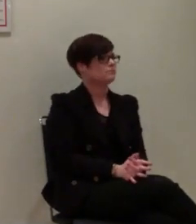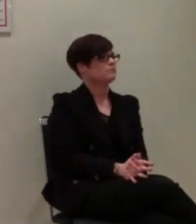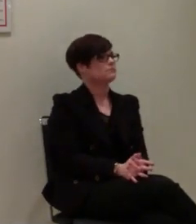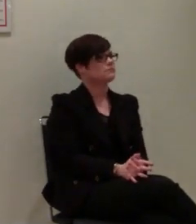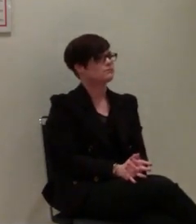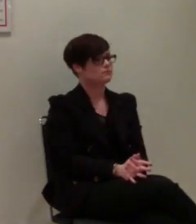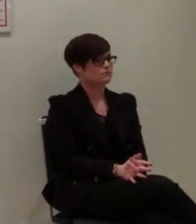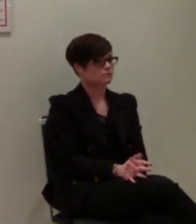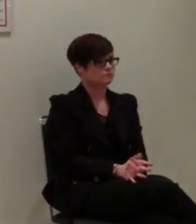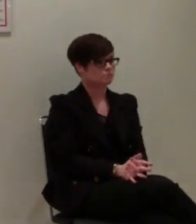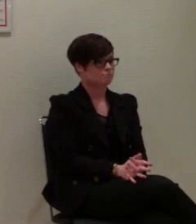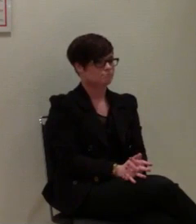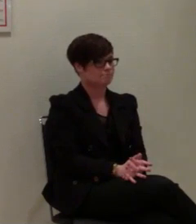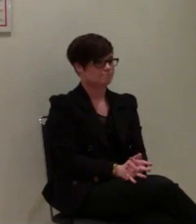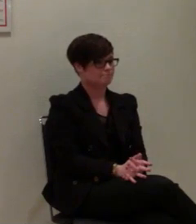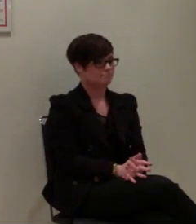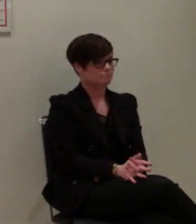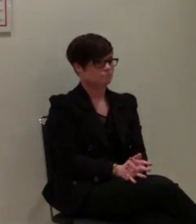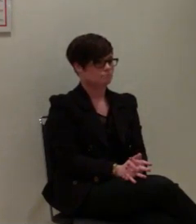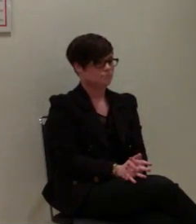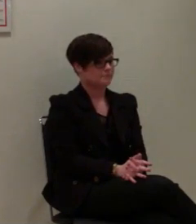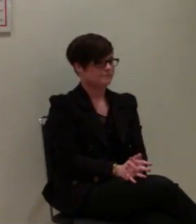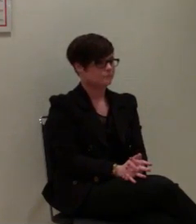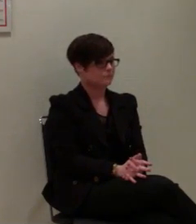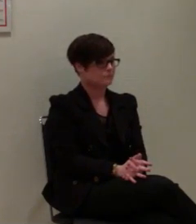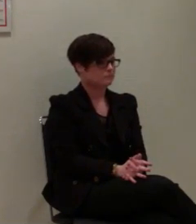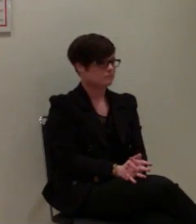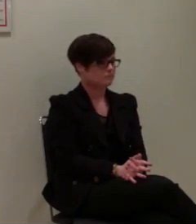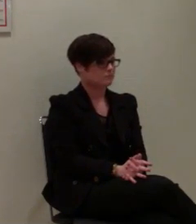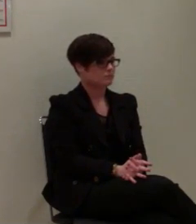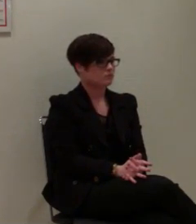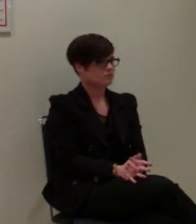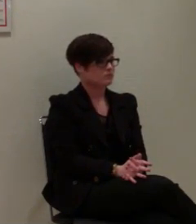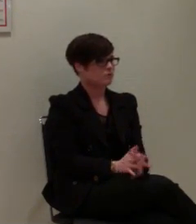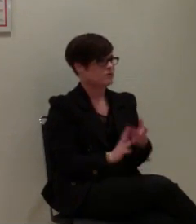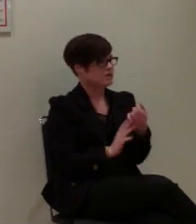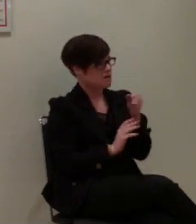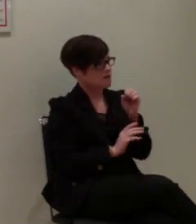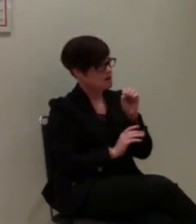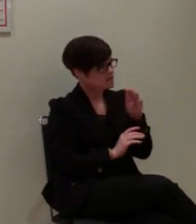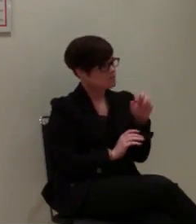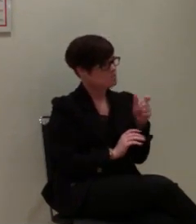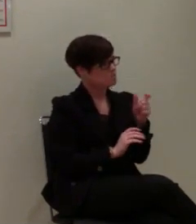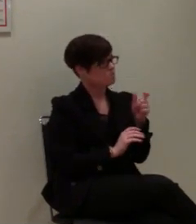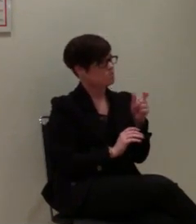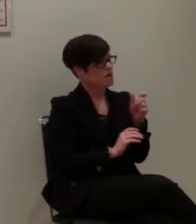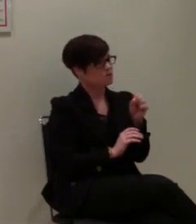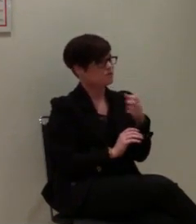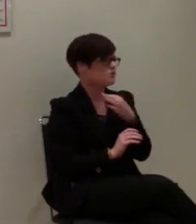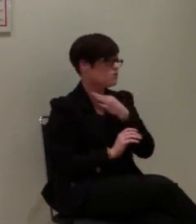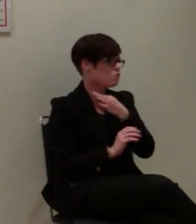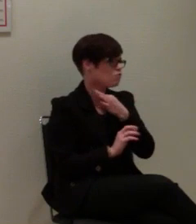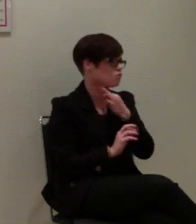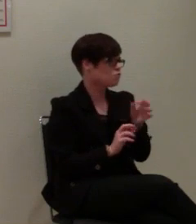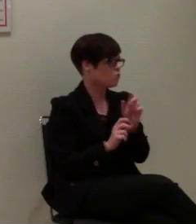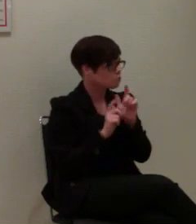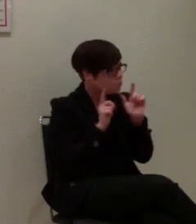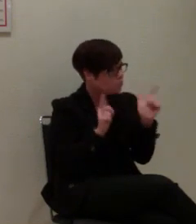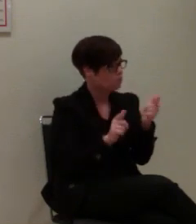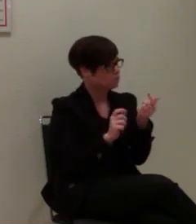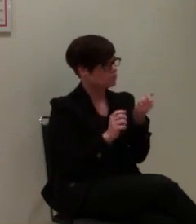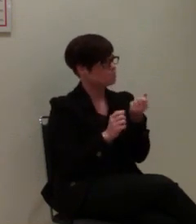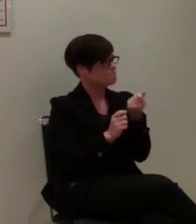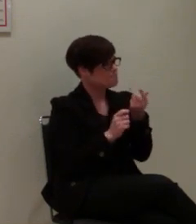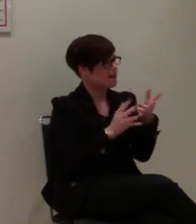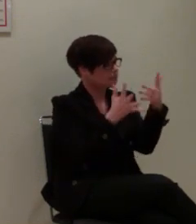Wie schon gesagt, wir haben schon einige Runden gedreht, was die Notruf-SMS angeht. Es gibt einige